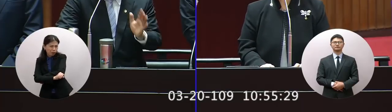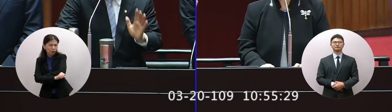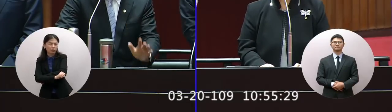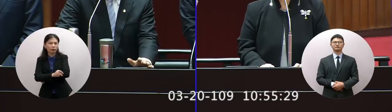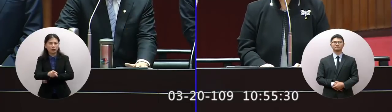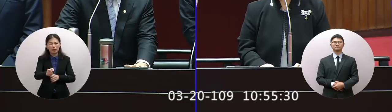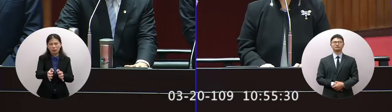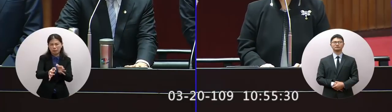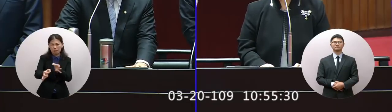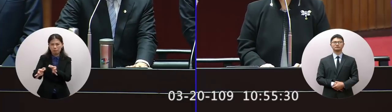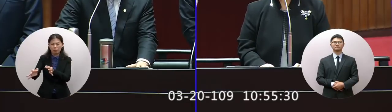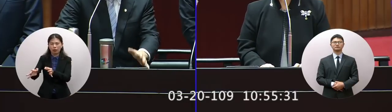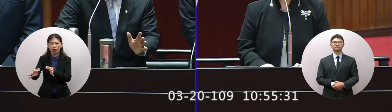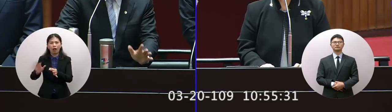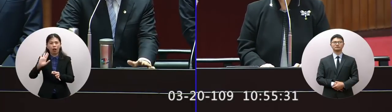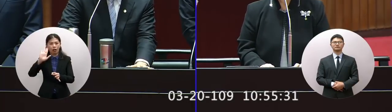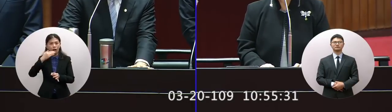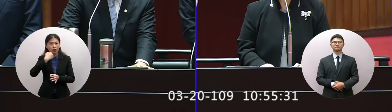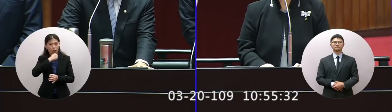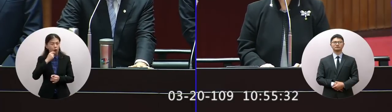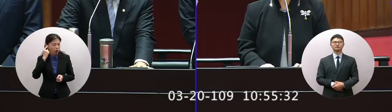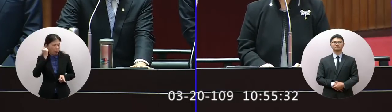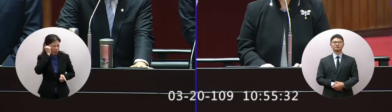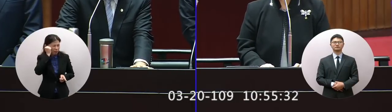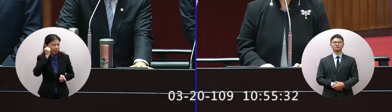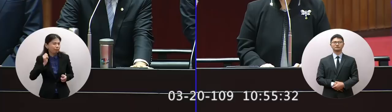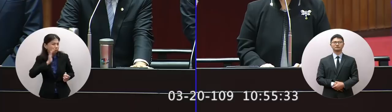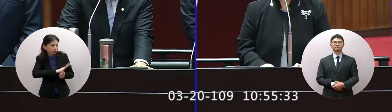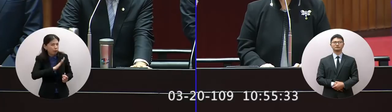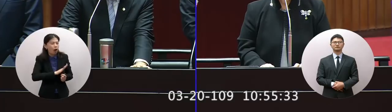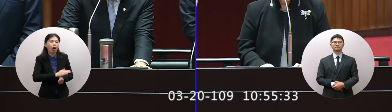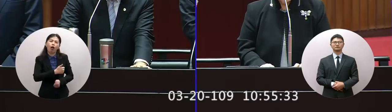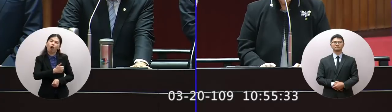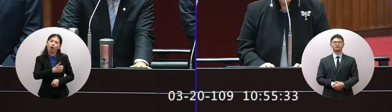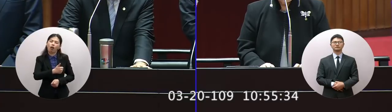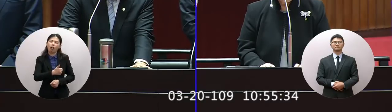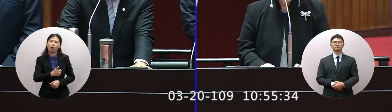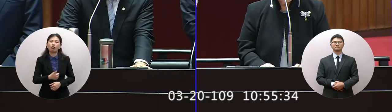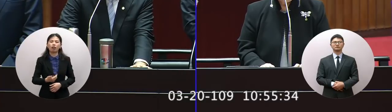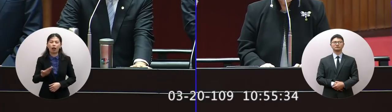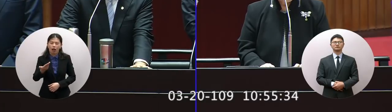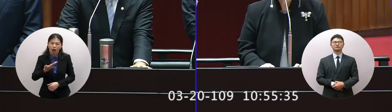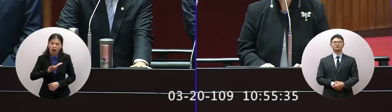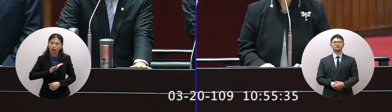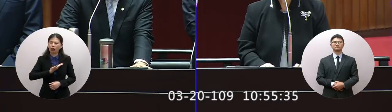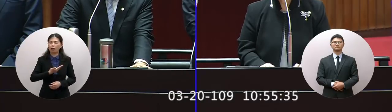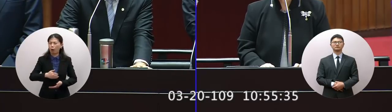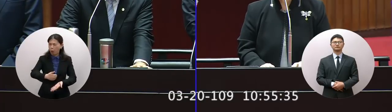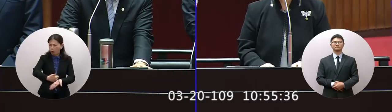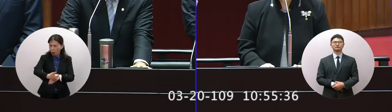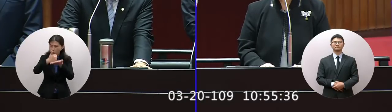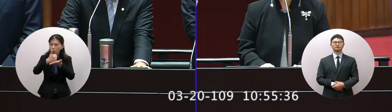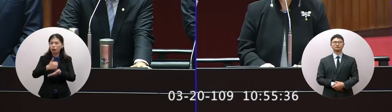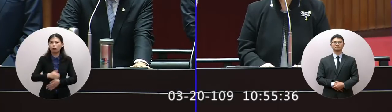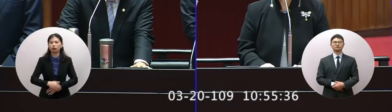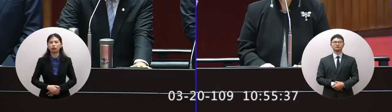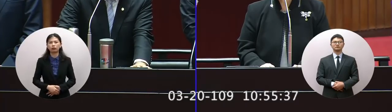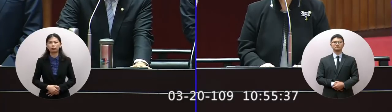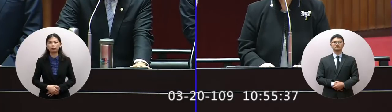都不會去高雄不會去台灣這點是給我很大的見譜也